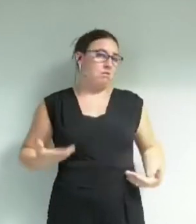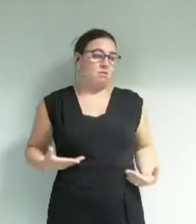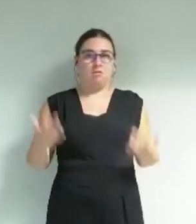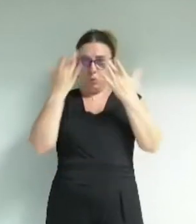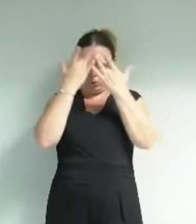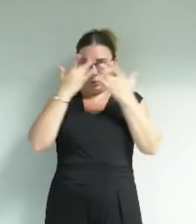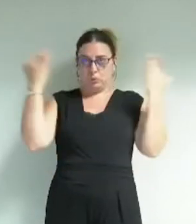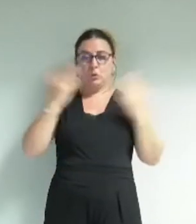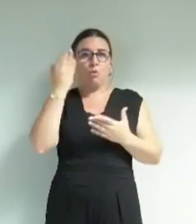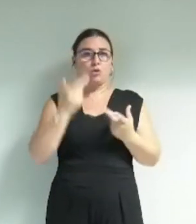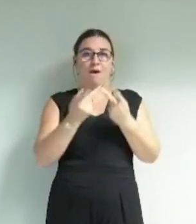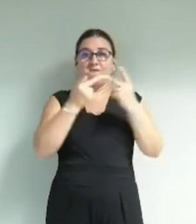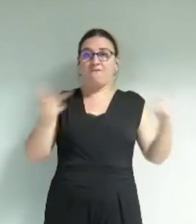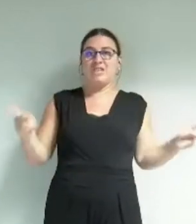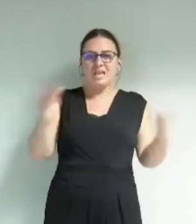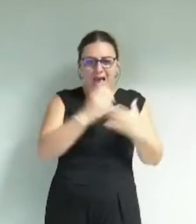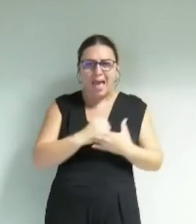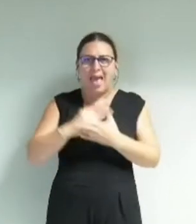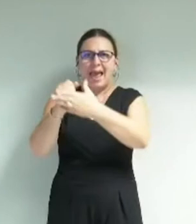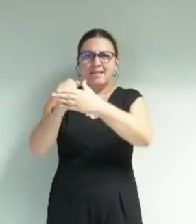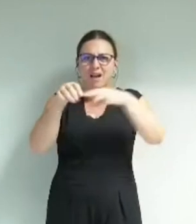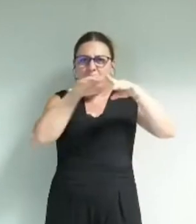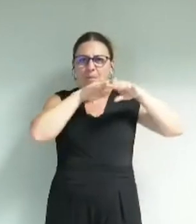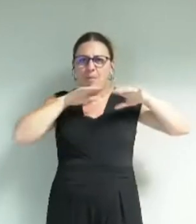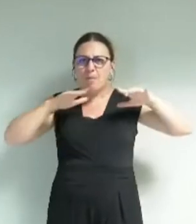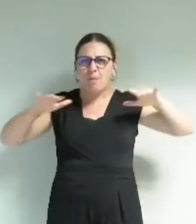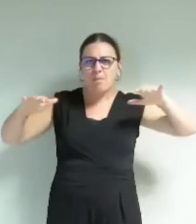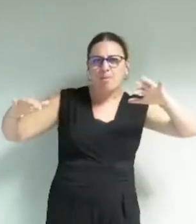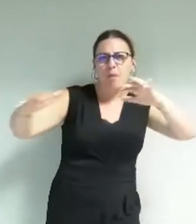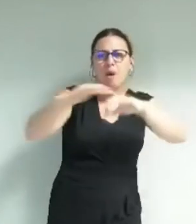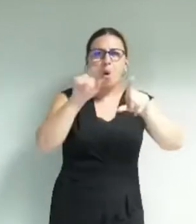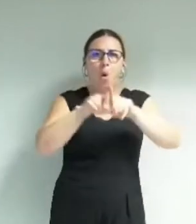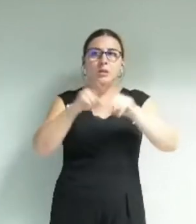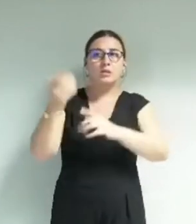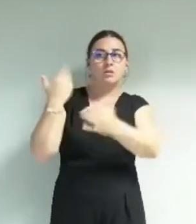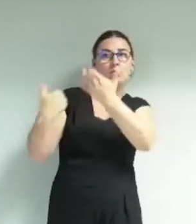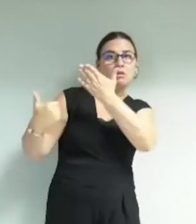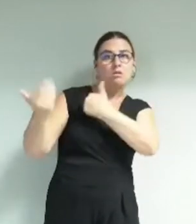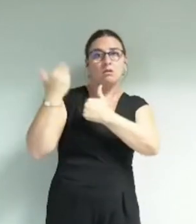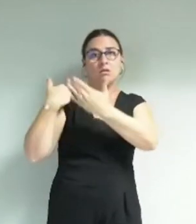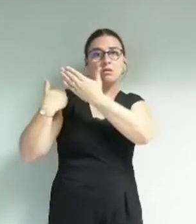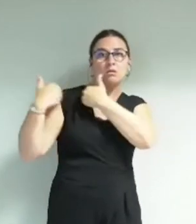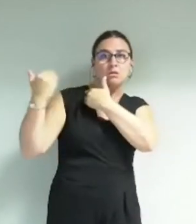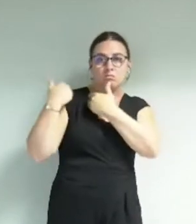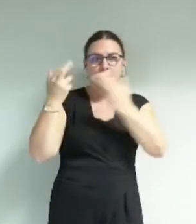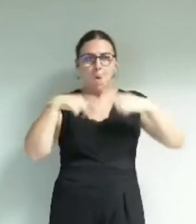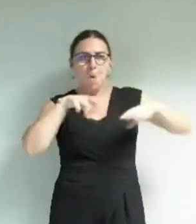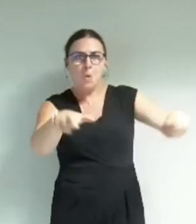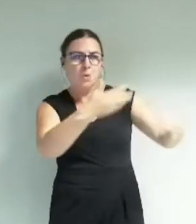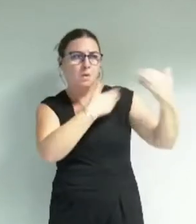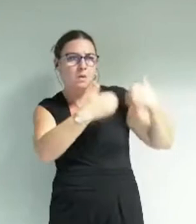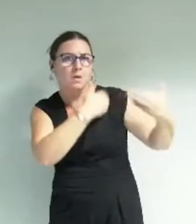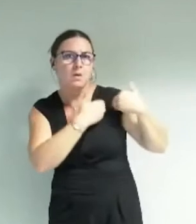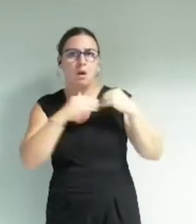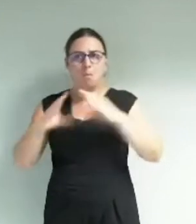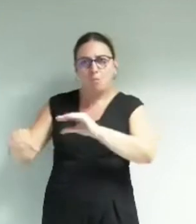la ville et saisir toutes les opportunités d'interpellation de la cité, de la rue, de la place,